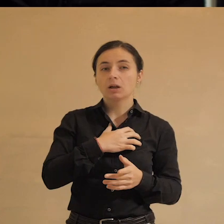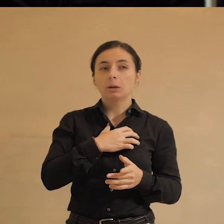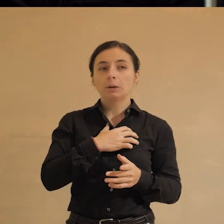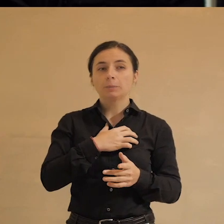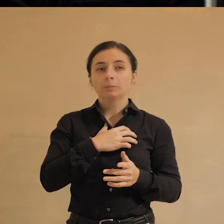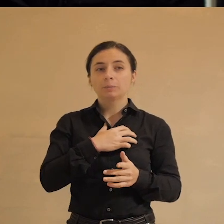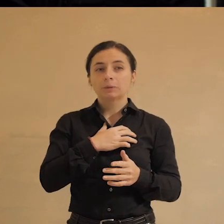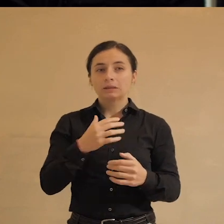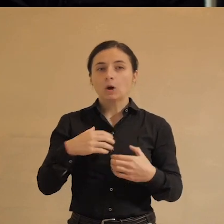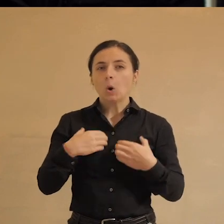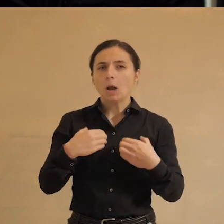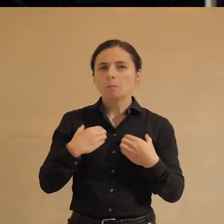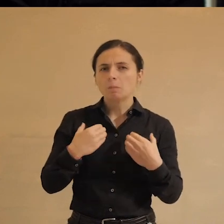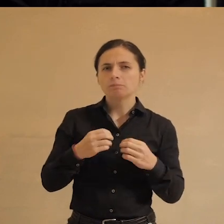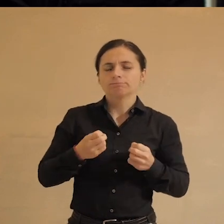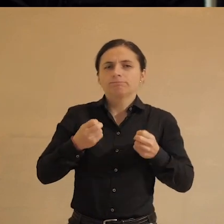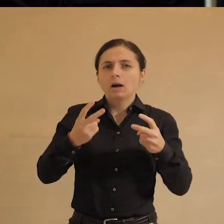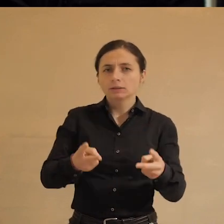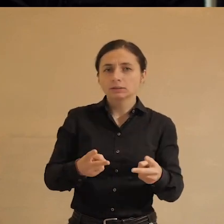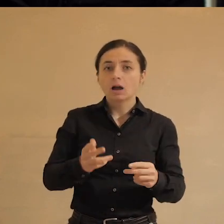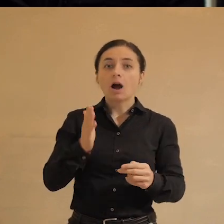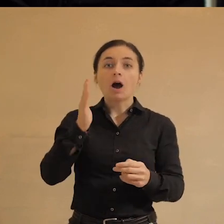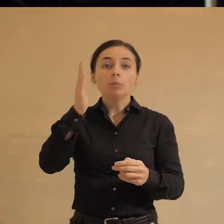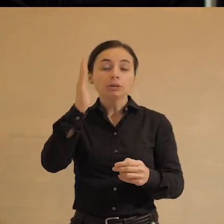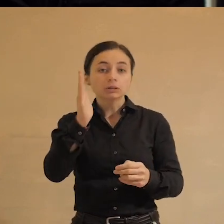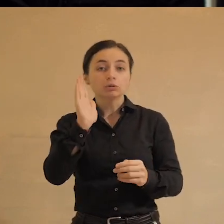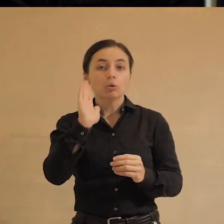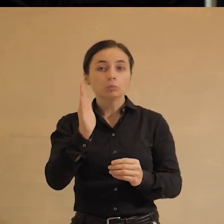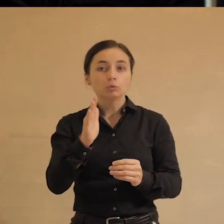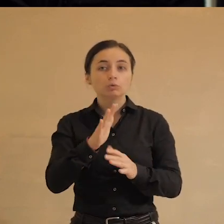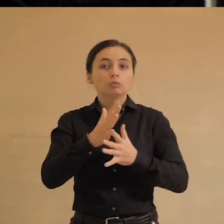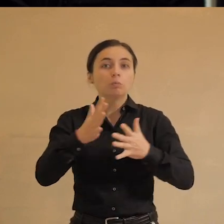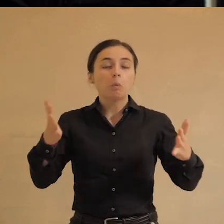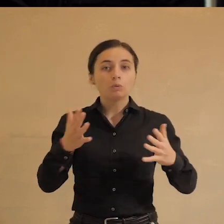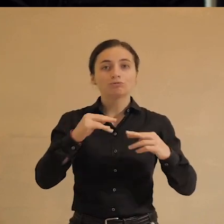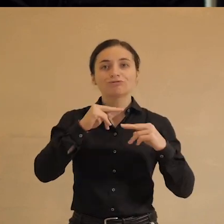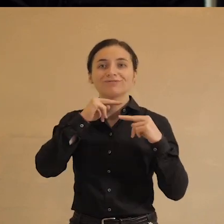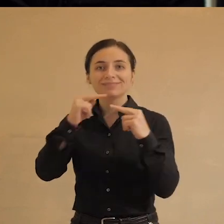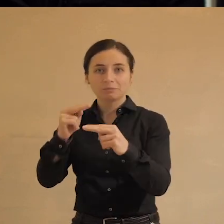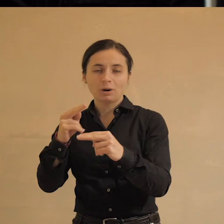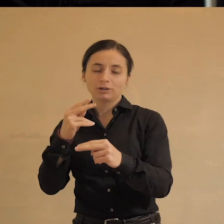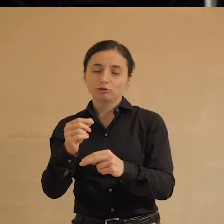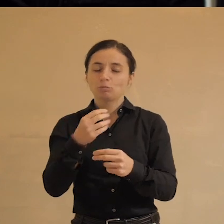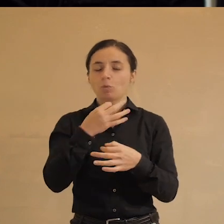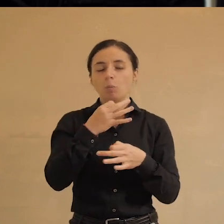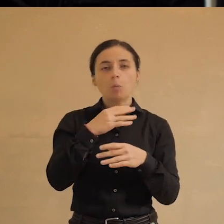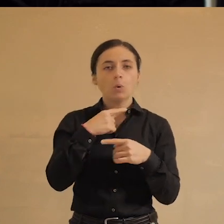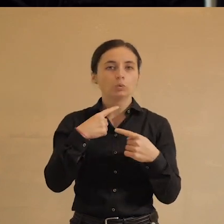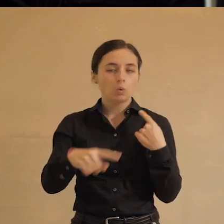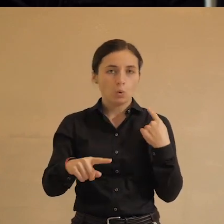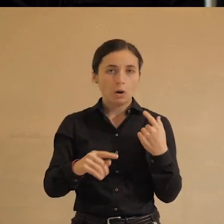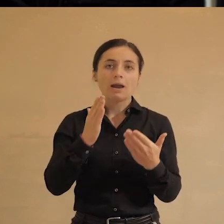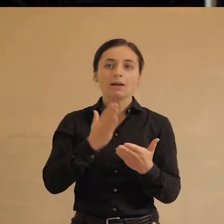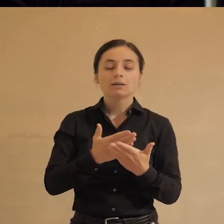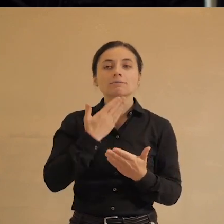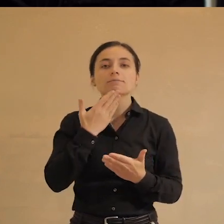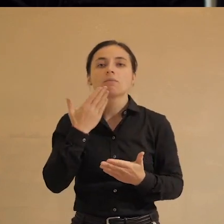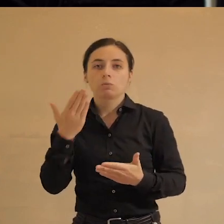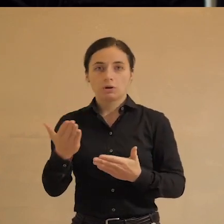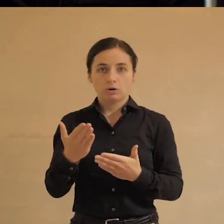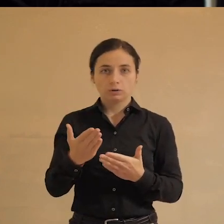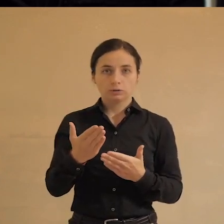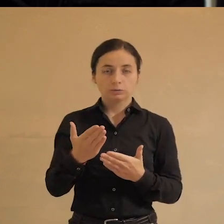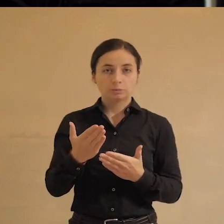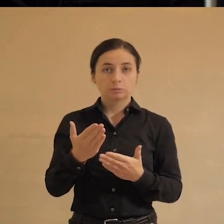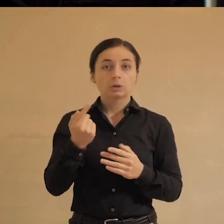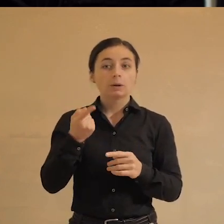зловещие предсказания всегда будут иметь больше внимания, чем любые другие. На это есть спрос к вопросу о